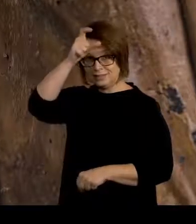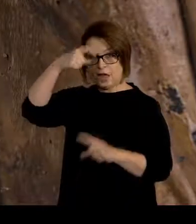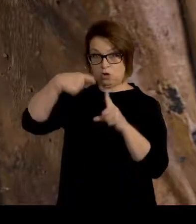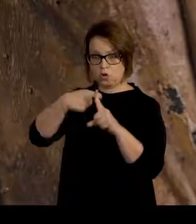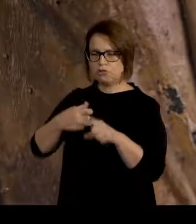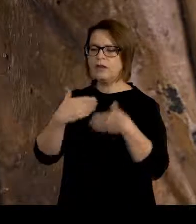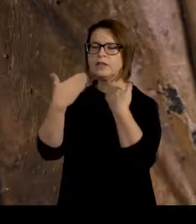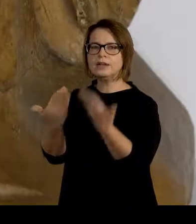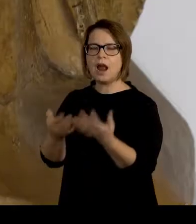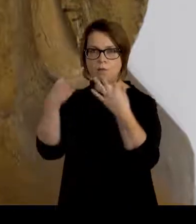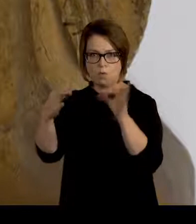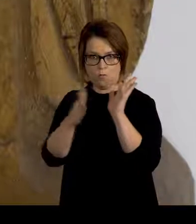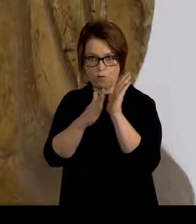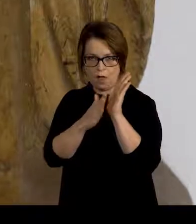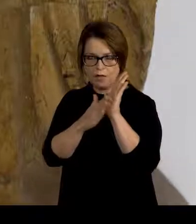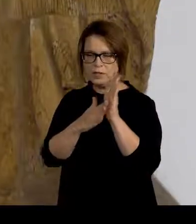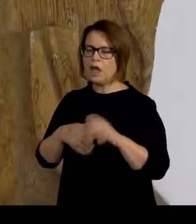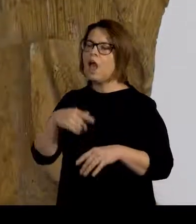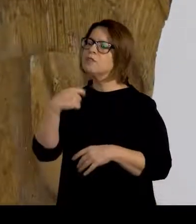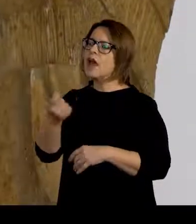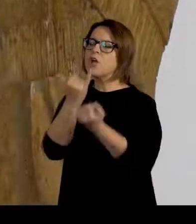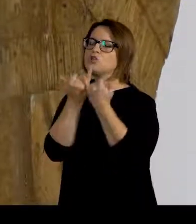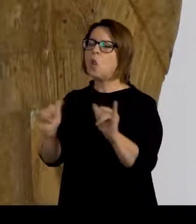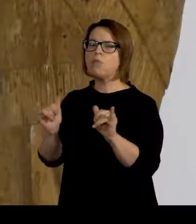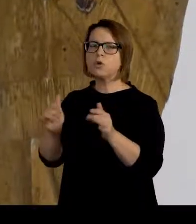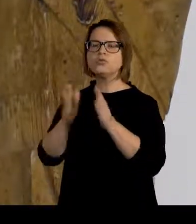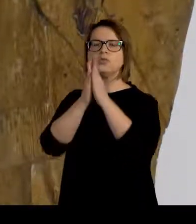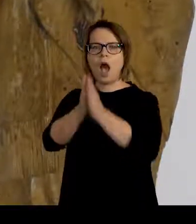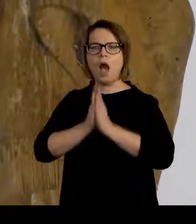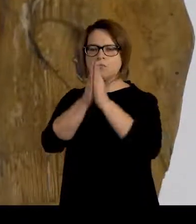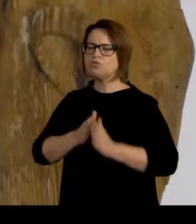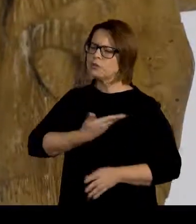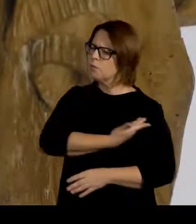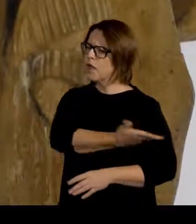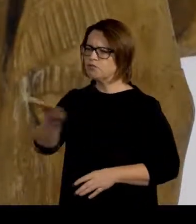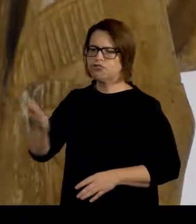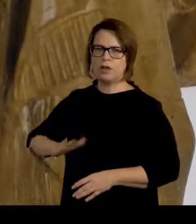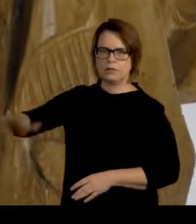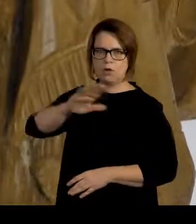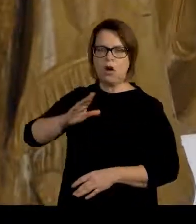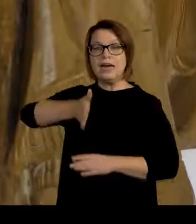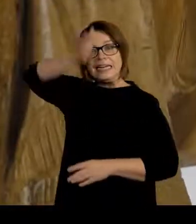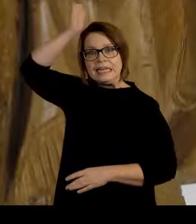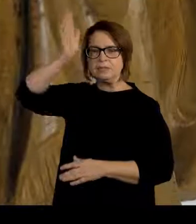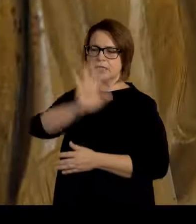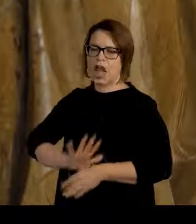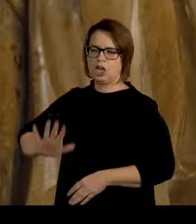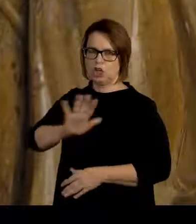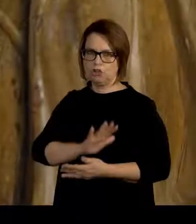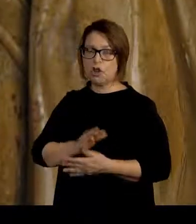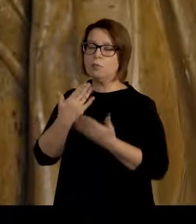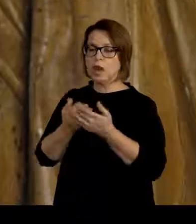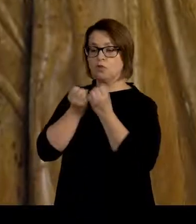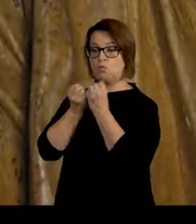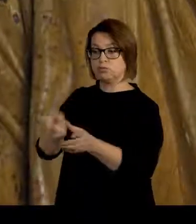Konštantín vydal milánsky edikt, ktorý zaručoval slobodu význania pre všetky náboženstvá v Rímskej ríši. Na jeho základe